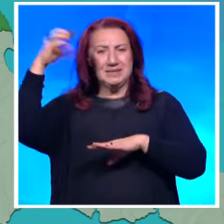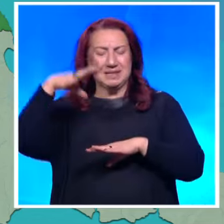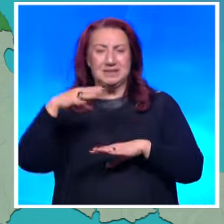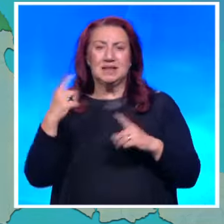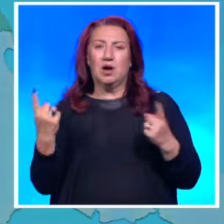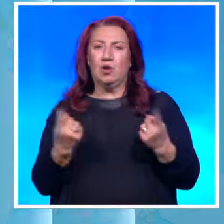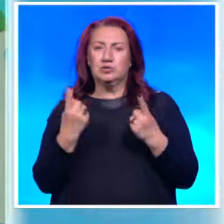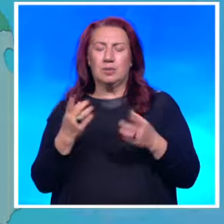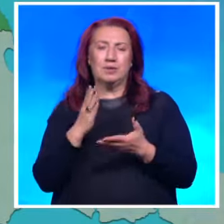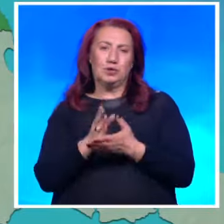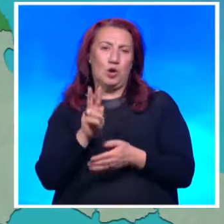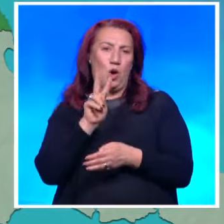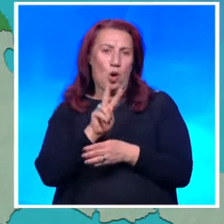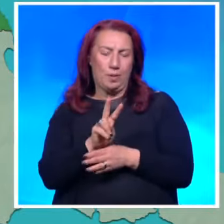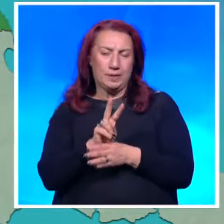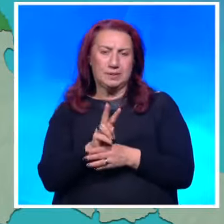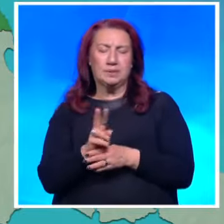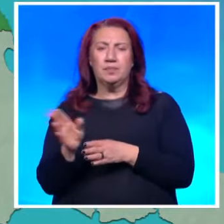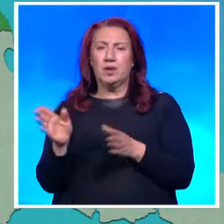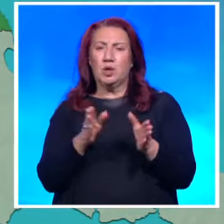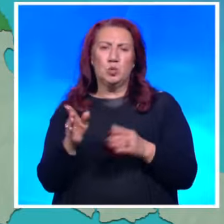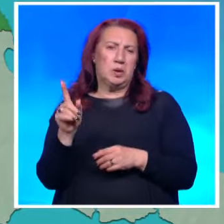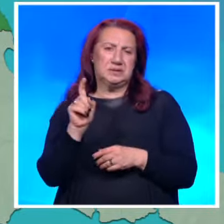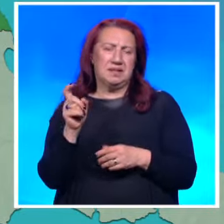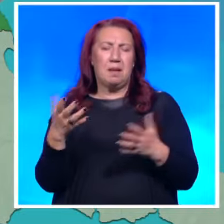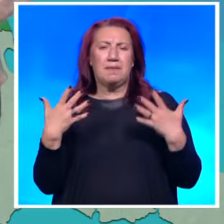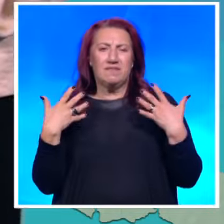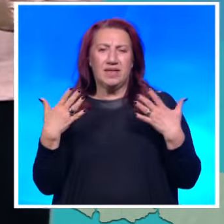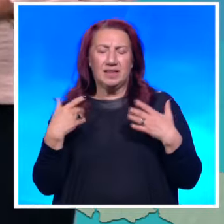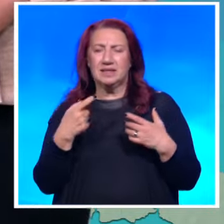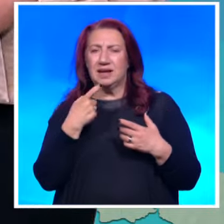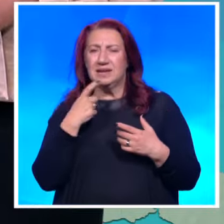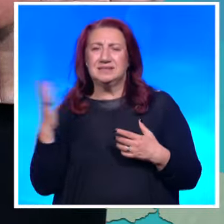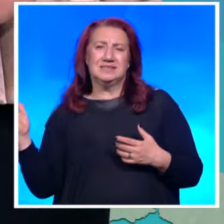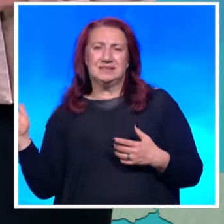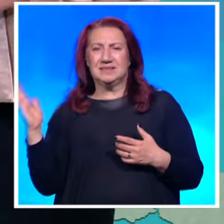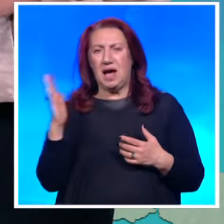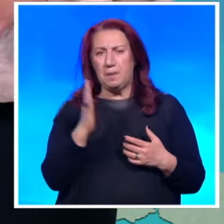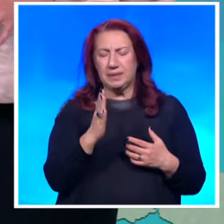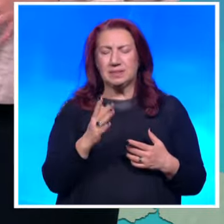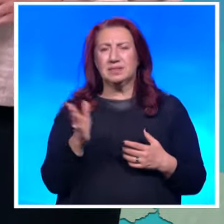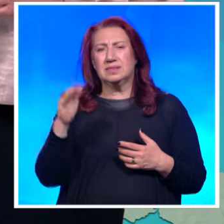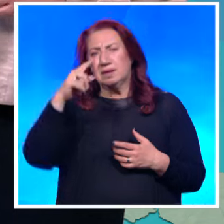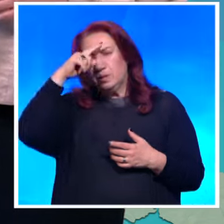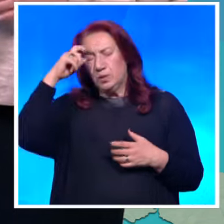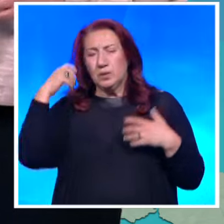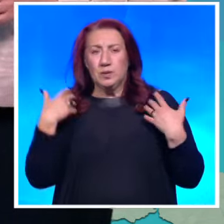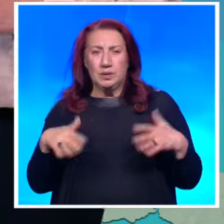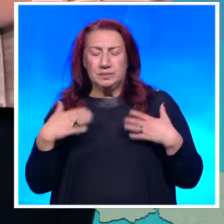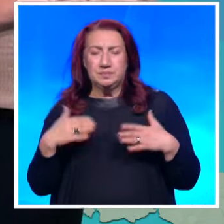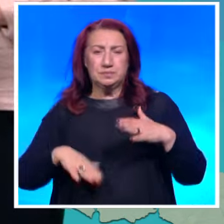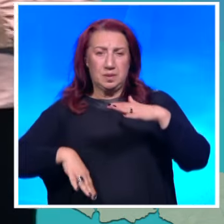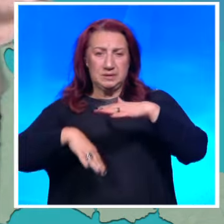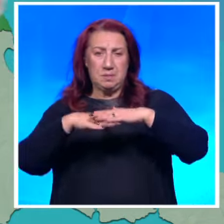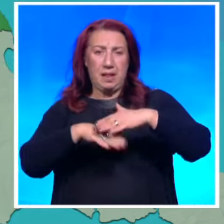особено до обяд. Ще духа предимно слаб вятър от запад-северо-запад. Отново ще бъде горещо, с максимални